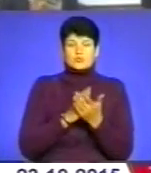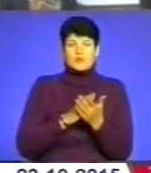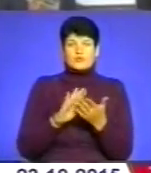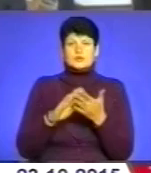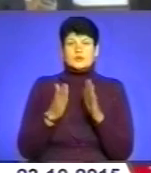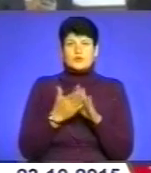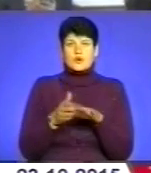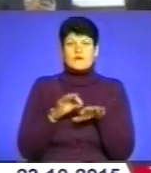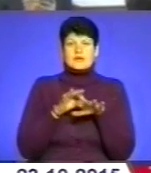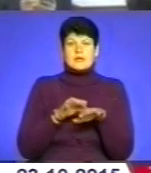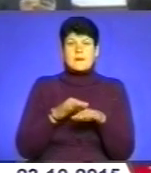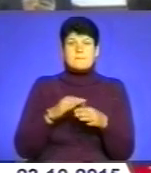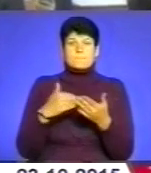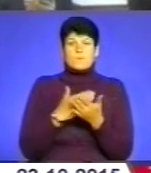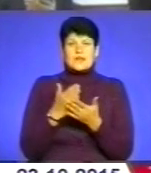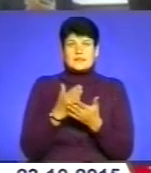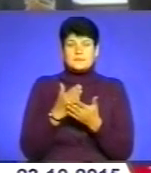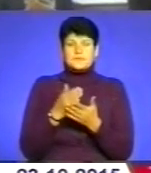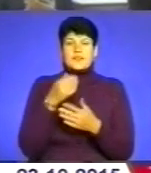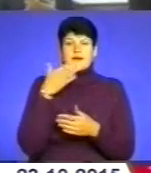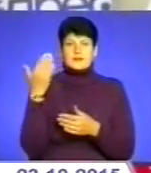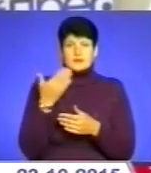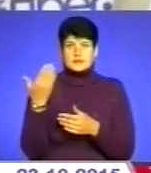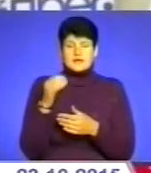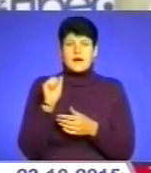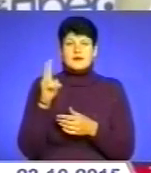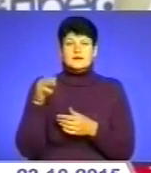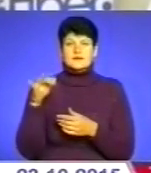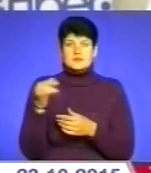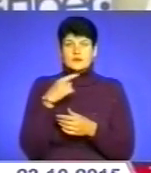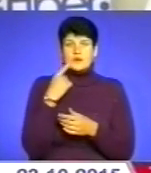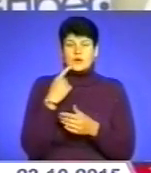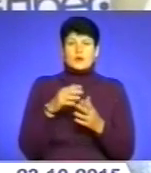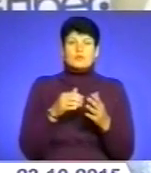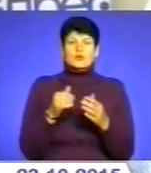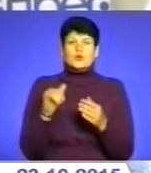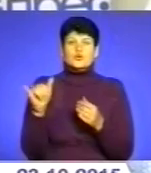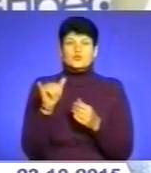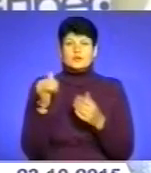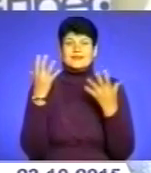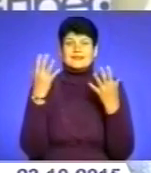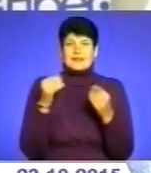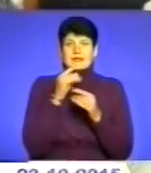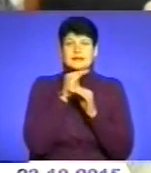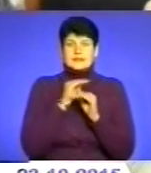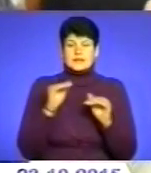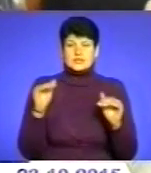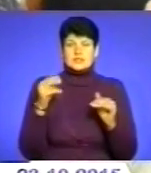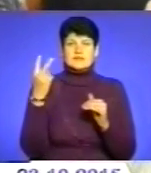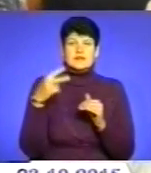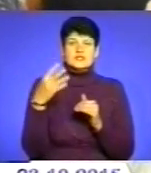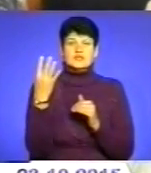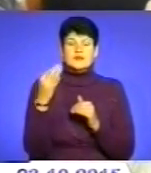у веденні політагітації. Активісти вкотре нагадують про суботній день тиші перед виборами. 24